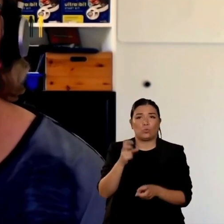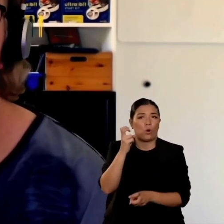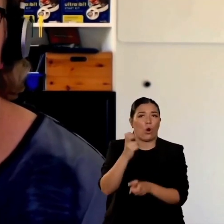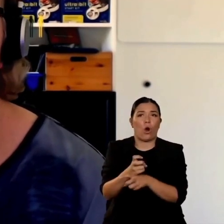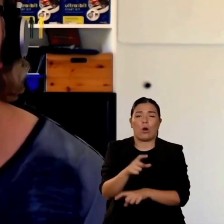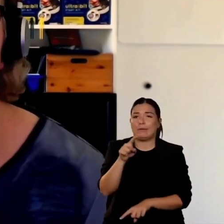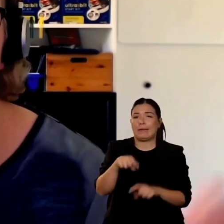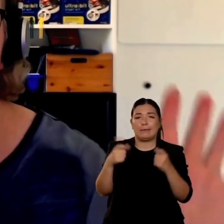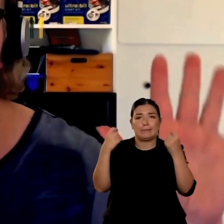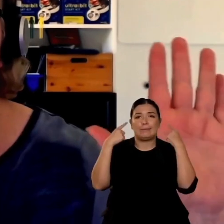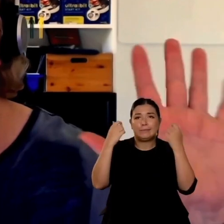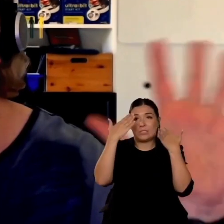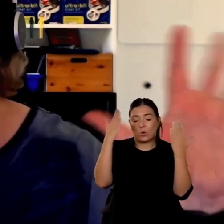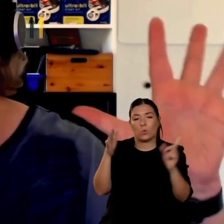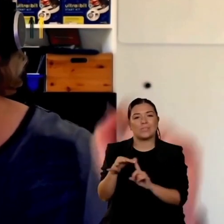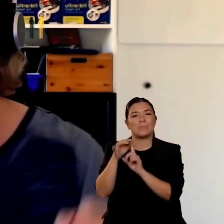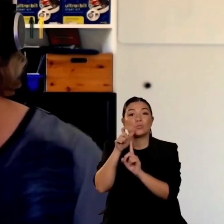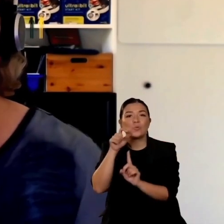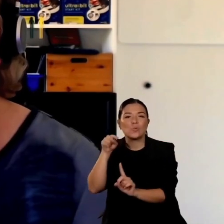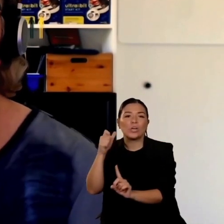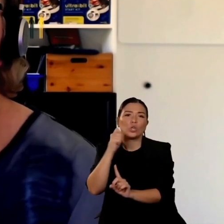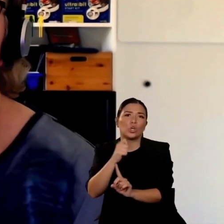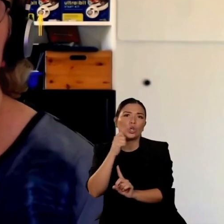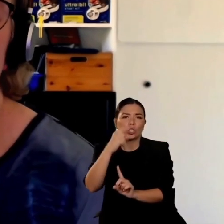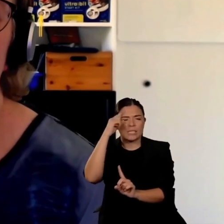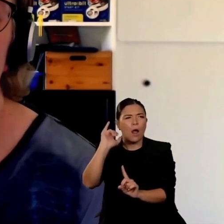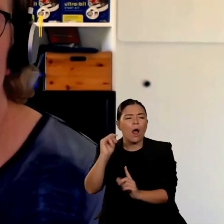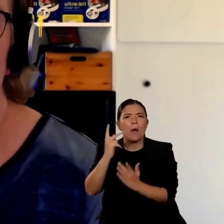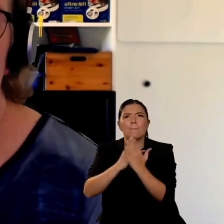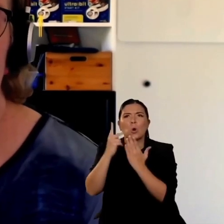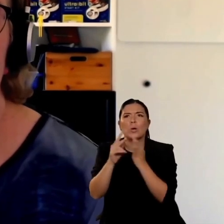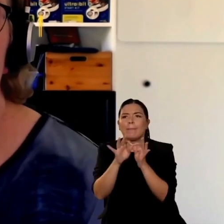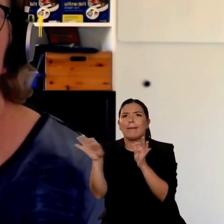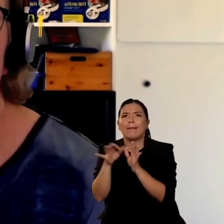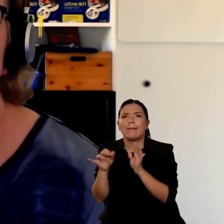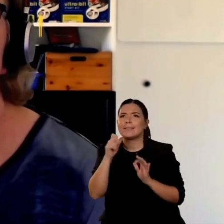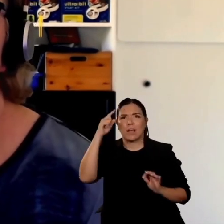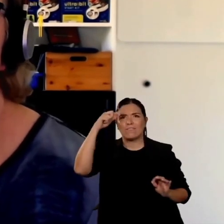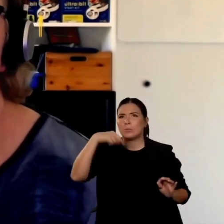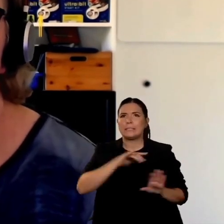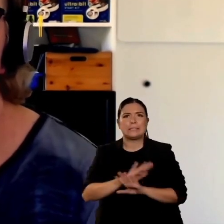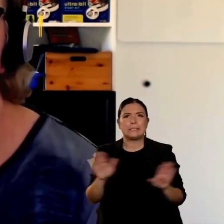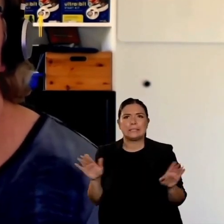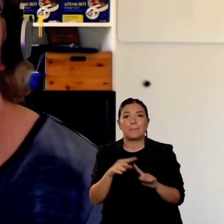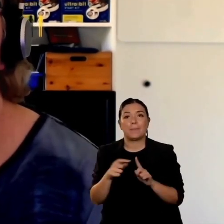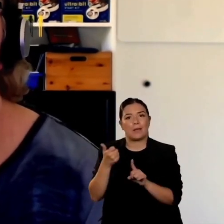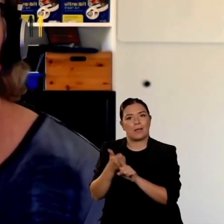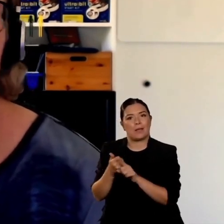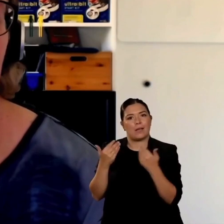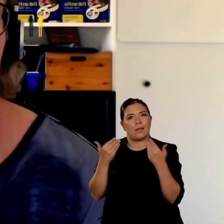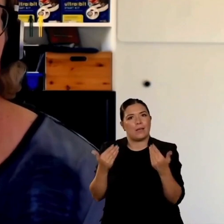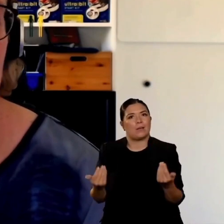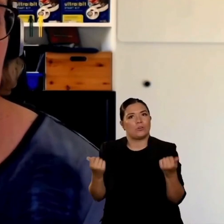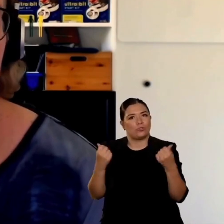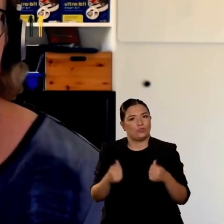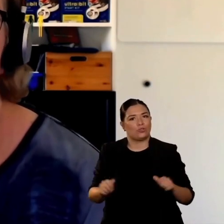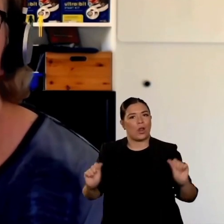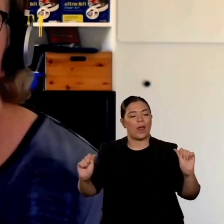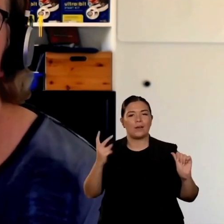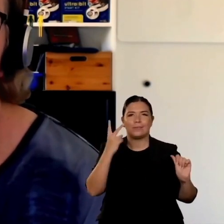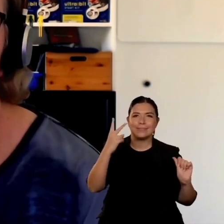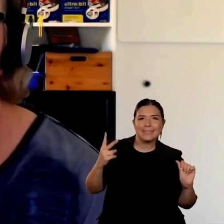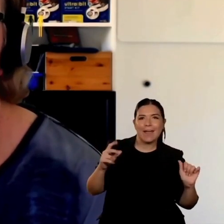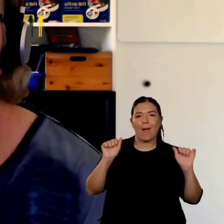diverse possibilità su scratch e scoprono che non è poi così difficile semplicemente è un nuovo strumento e si apre un